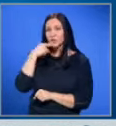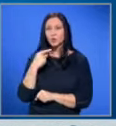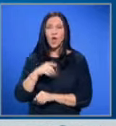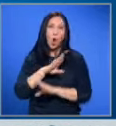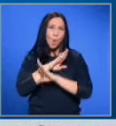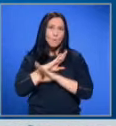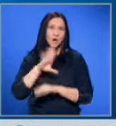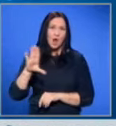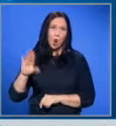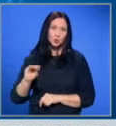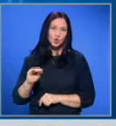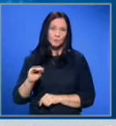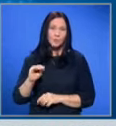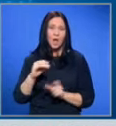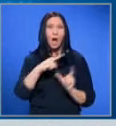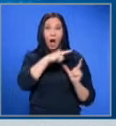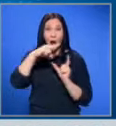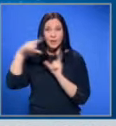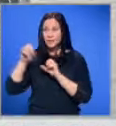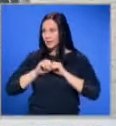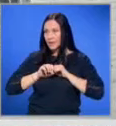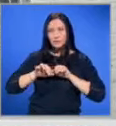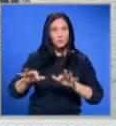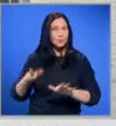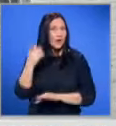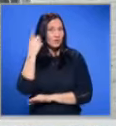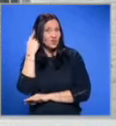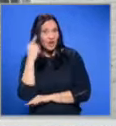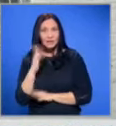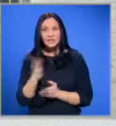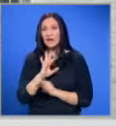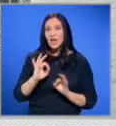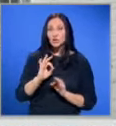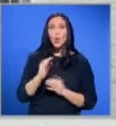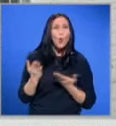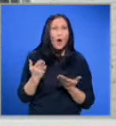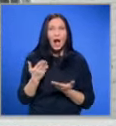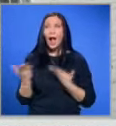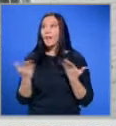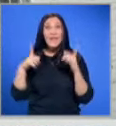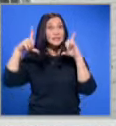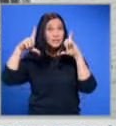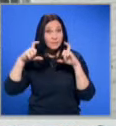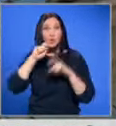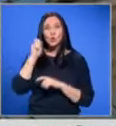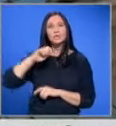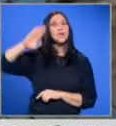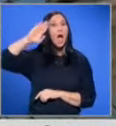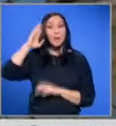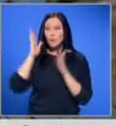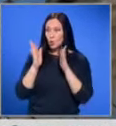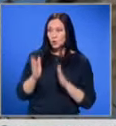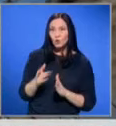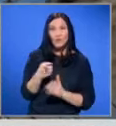Умри куче! Кадрите бяха разпространени вчера. Не става ясно кога и къде са заснети. Украинската армия